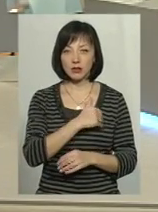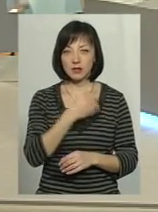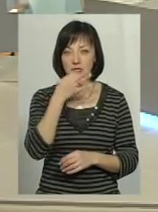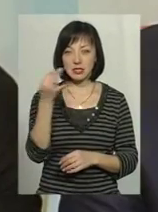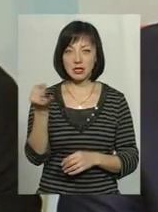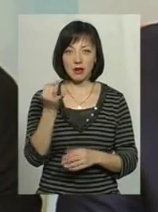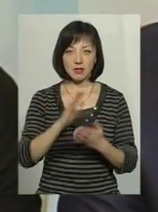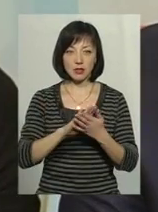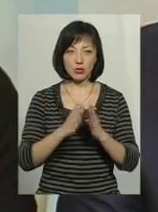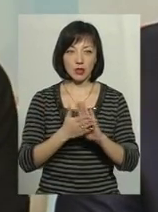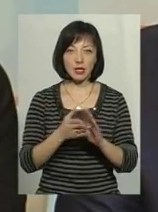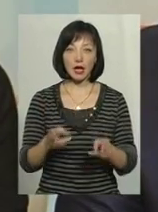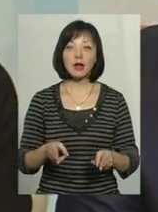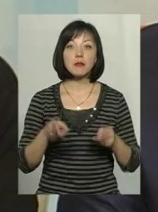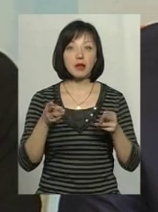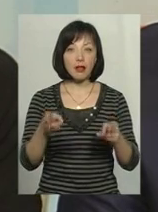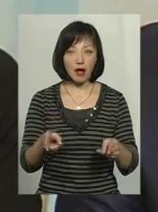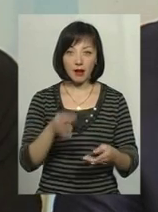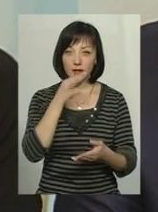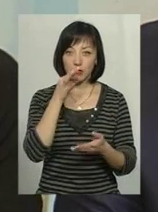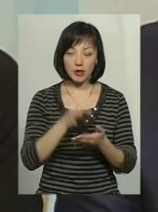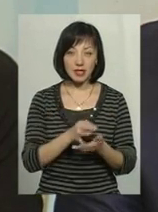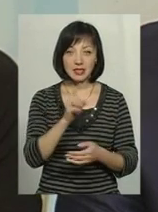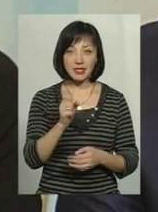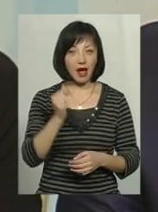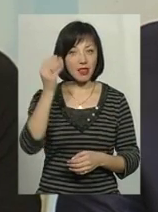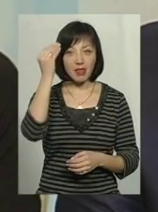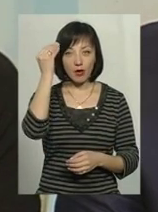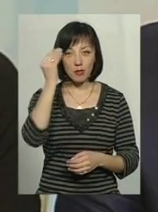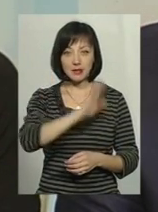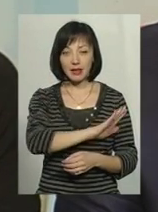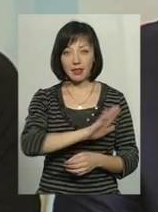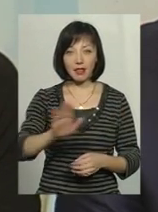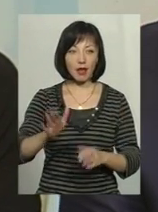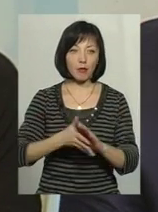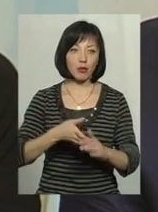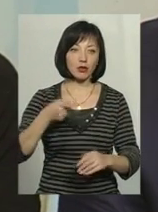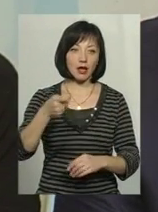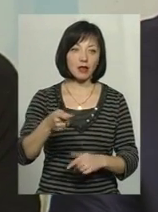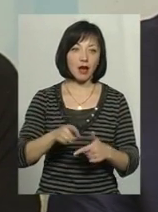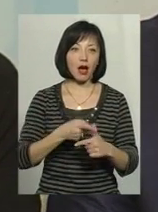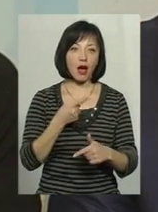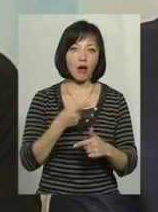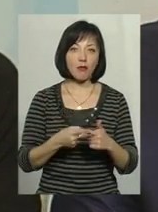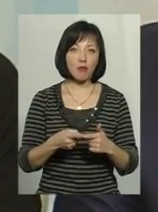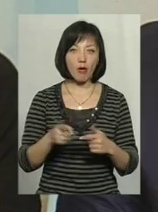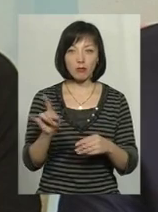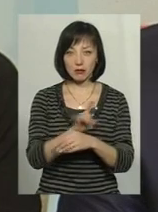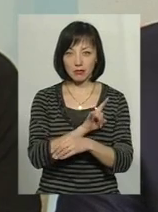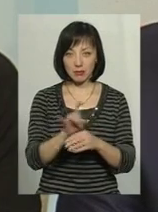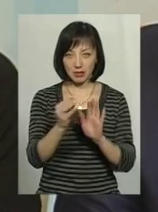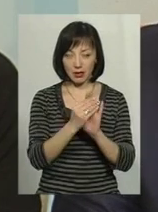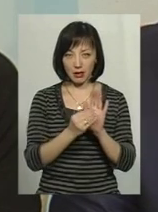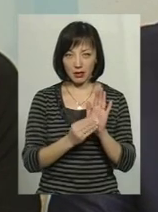досить цікава ситуація, кримінальна відповідальність за умисне неподання, чи умисне подання недостовірних даних.